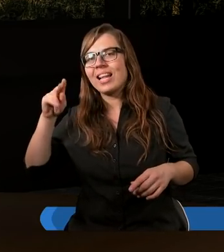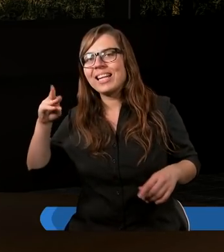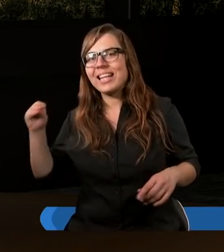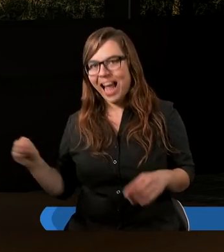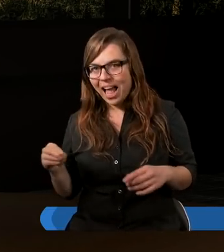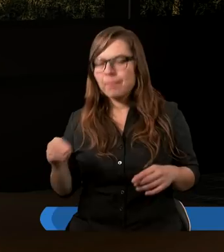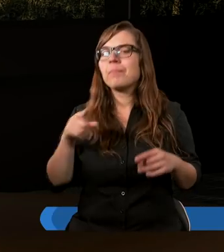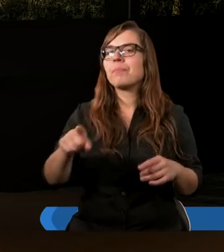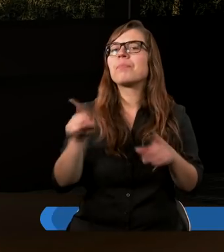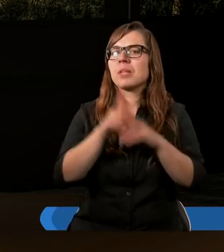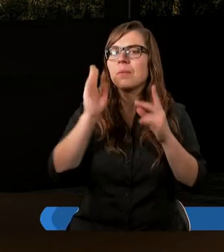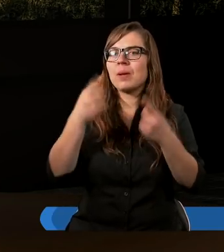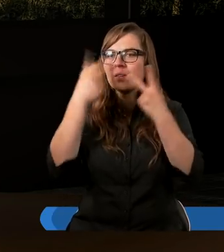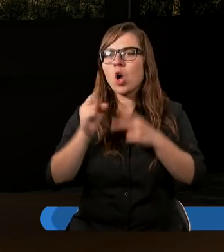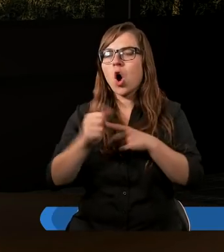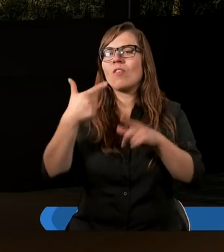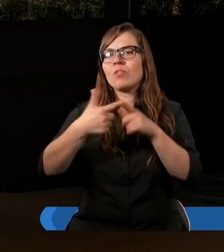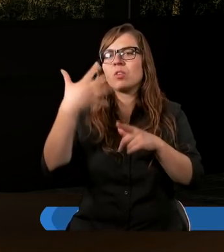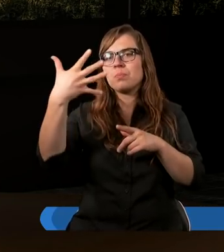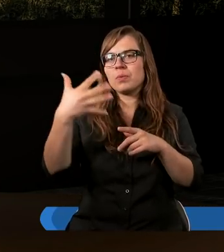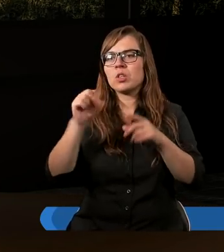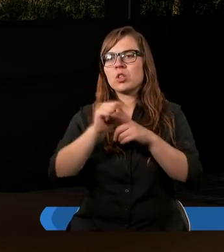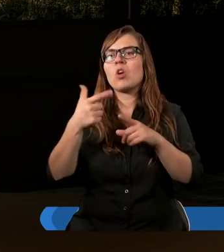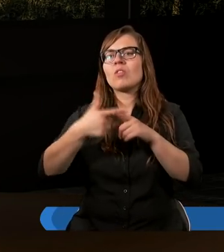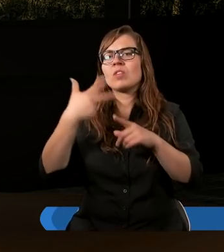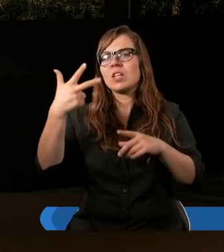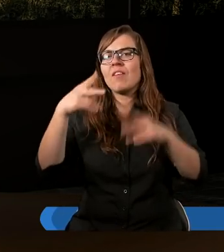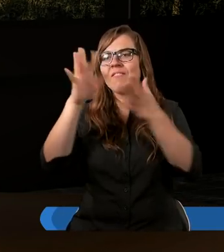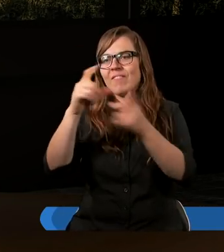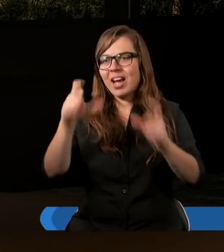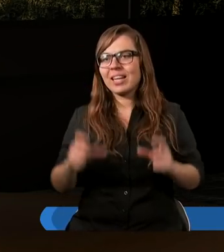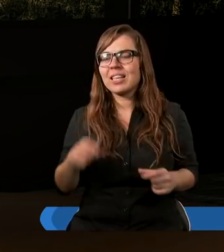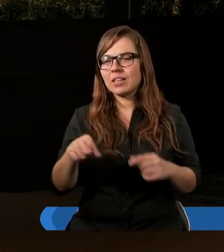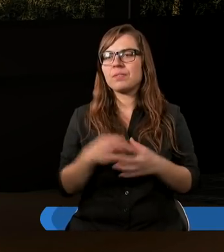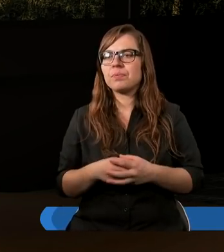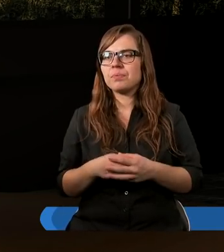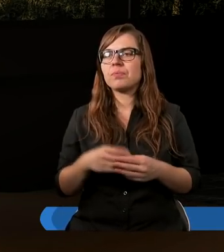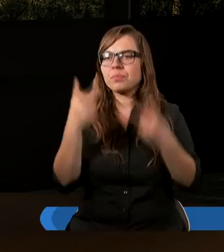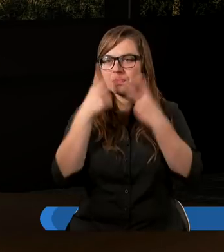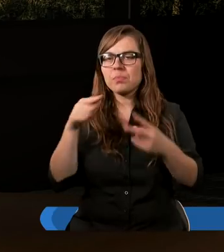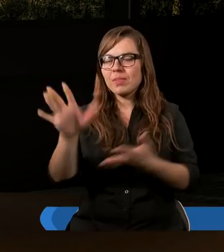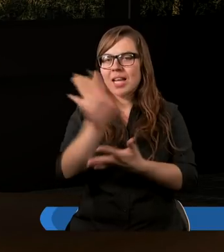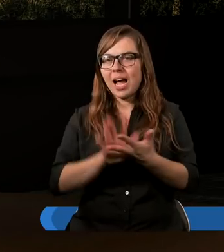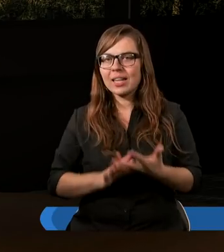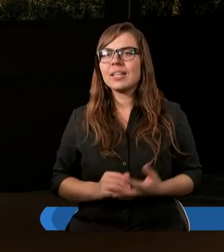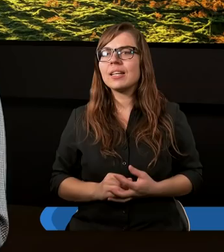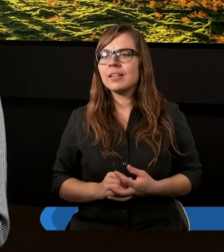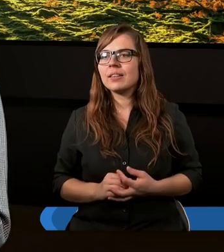20 rozdziału, będziemy czytać od 25 do 31 wersetu. I proszę Dawida o przeczytanie tego